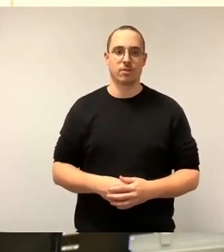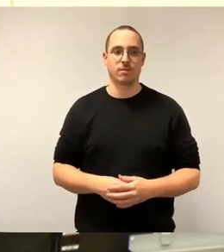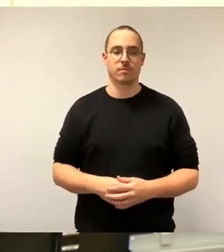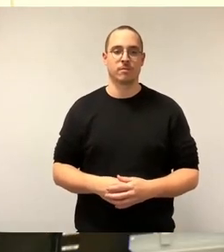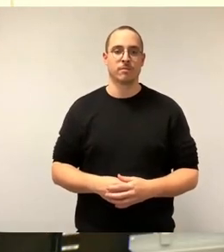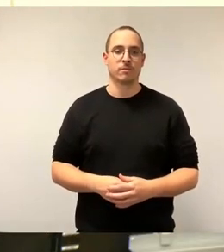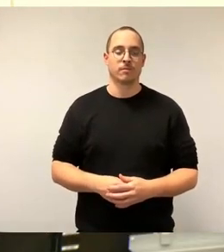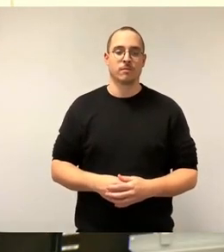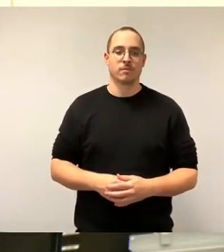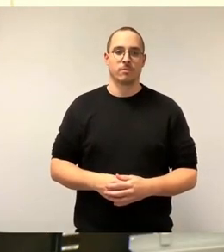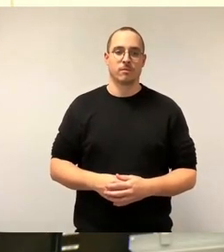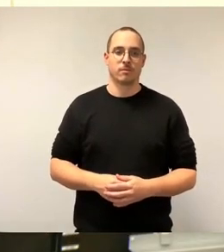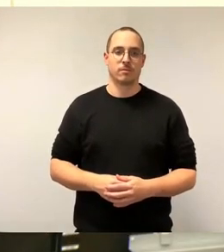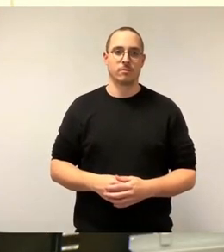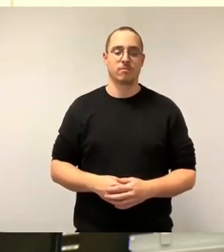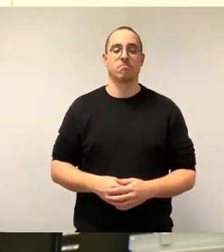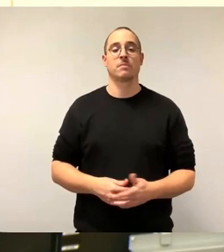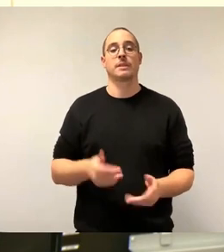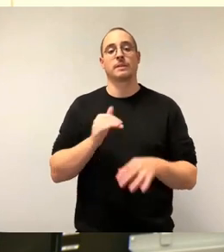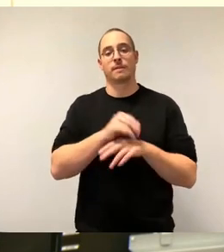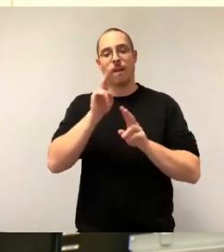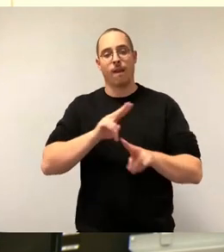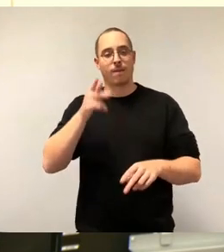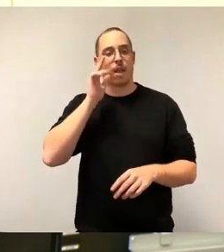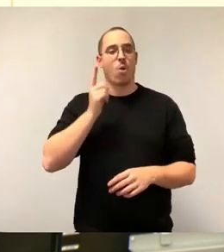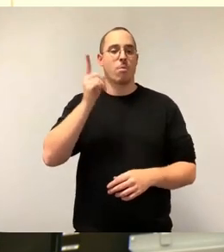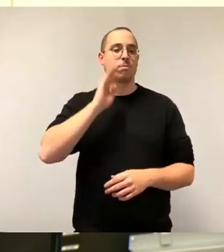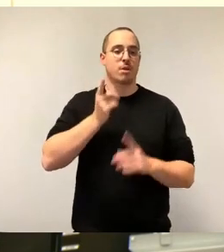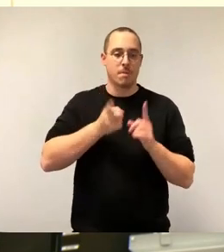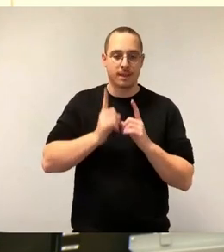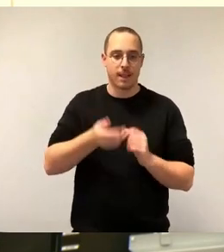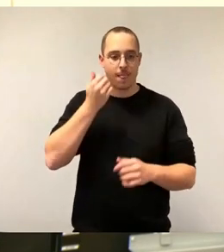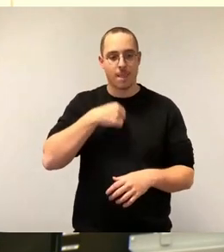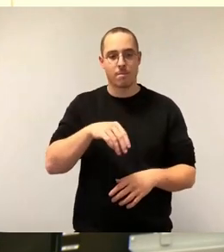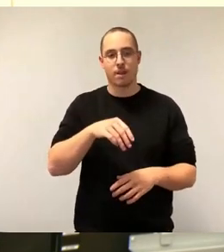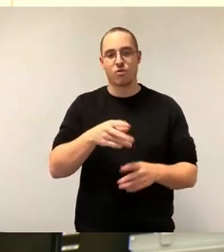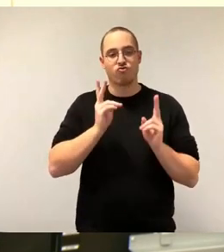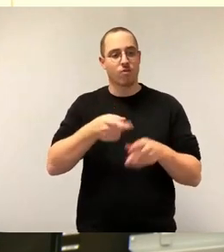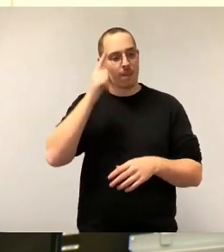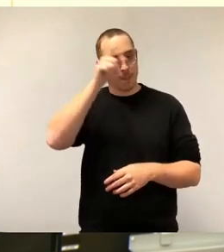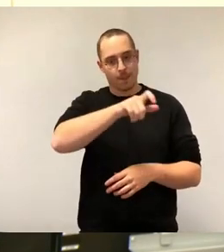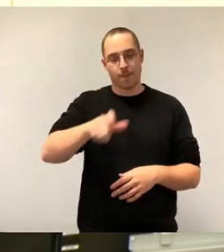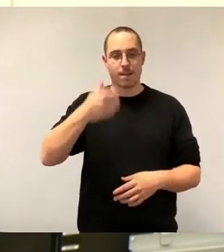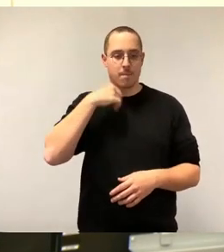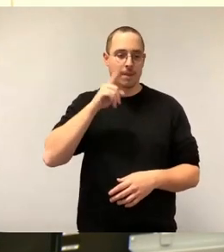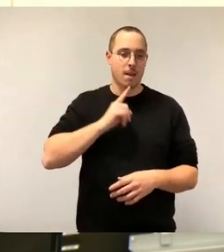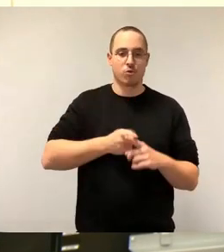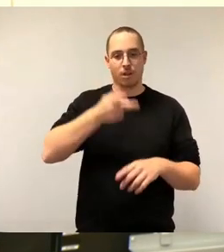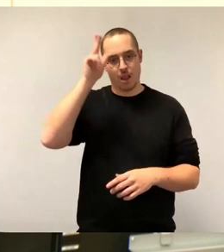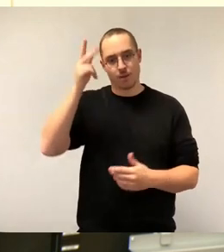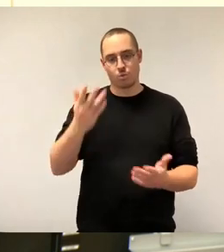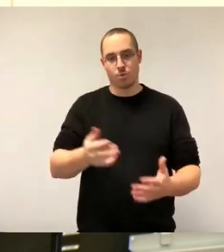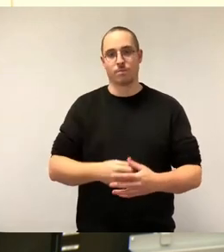Sehr geehrter Herr Oberbürgermeister, liebe Stadträte, liebe Stadträte, sehr geehrte Damen und Herren. Nein, Herr Oberbürgermeister, Sie haben sich nicht